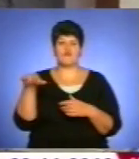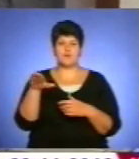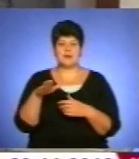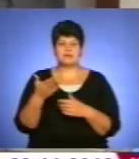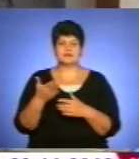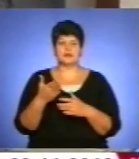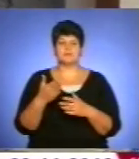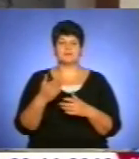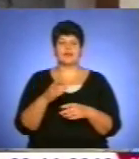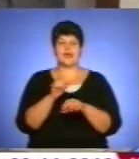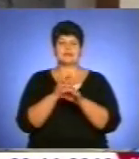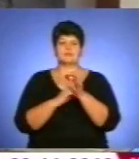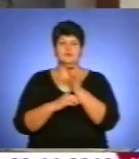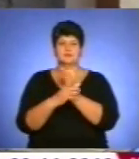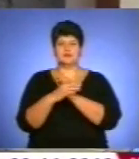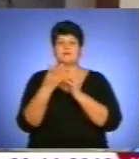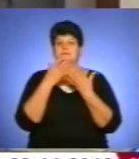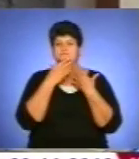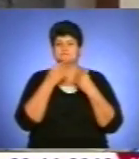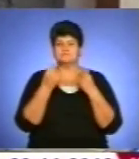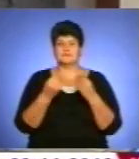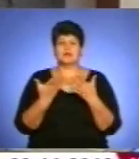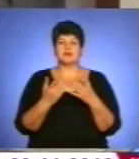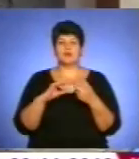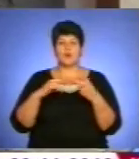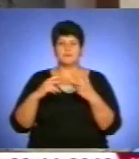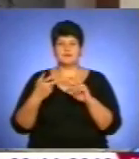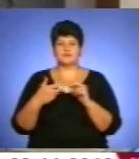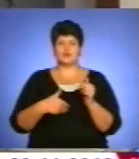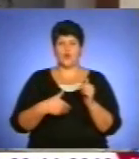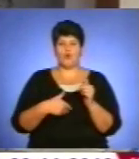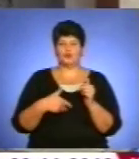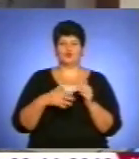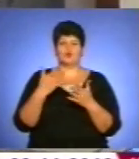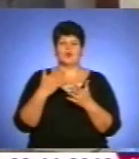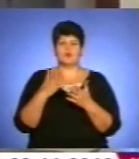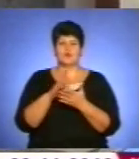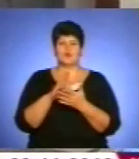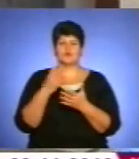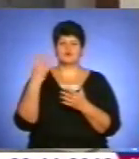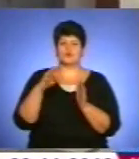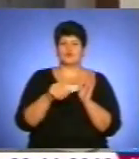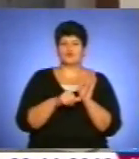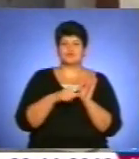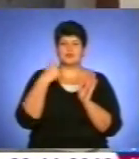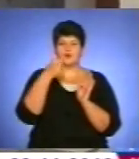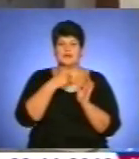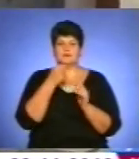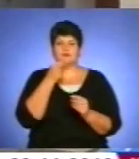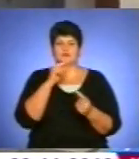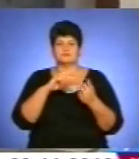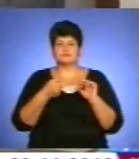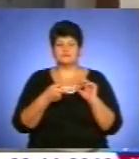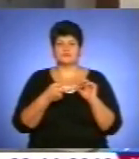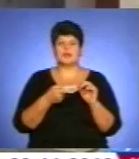експонат-браслет, ювелірна прикраса, який обмінювався в час голоду 46-47 років на харчі. Також експозиція наша